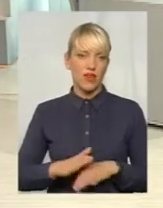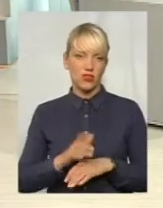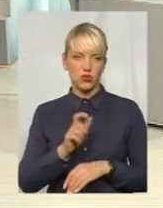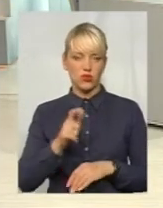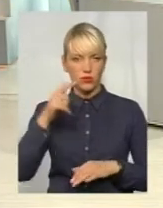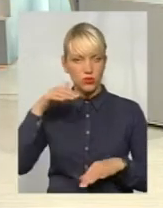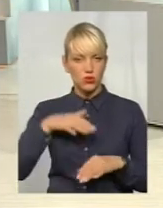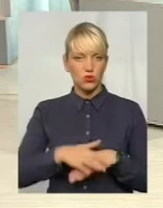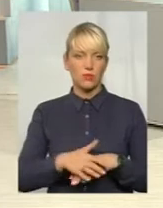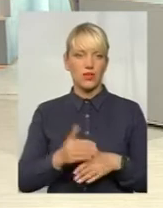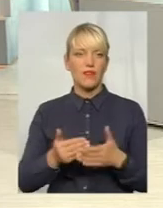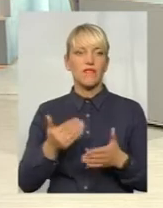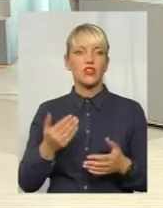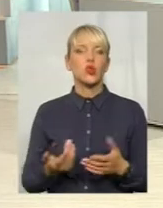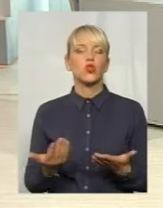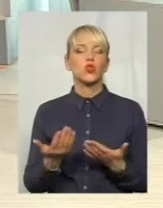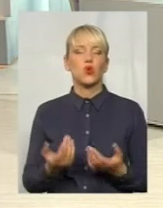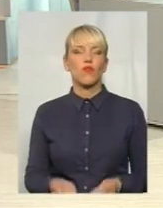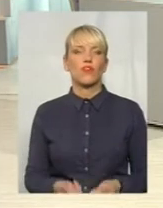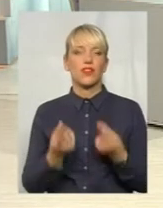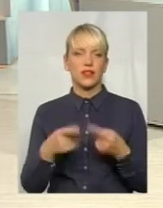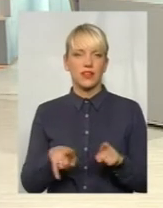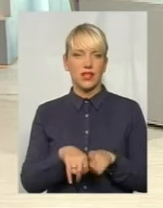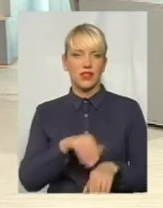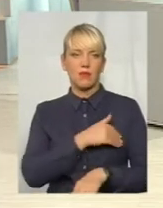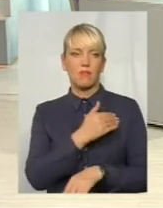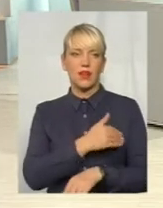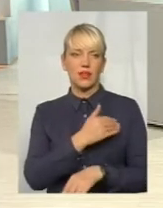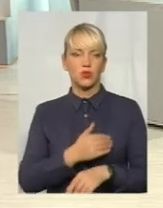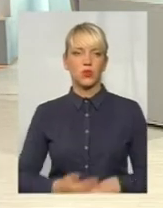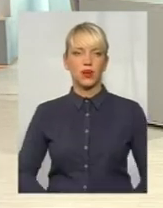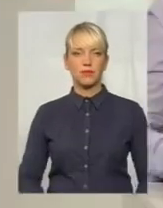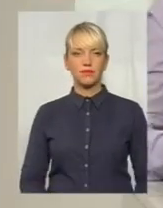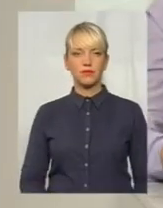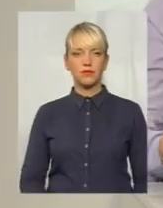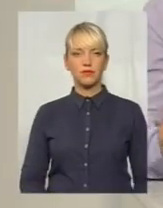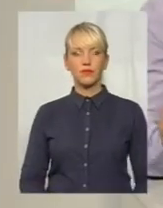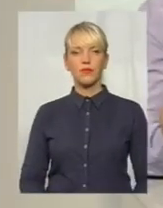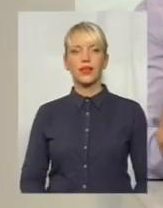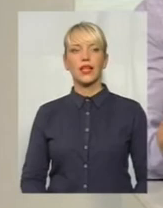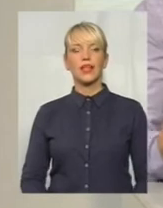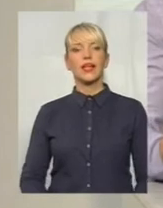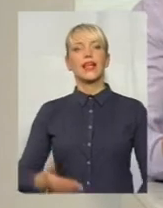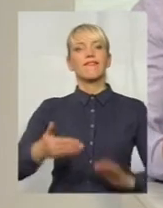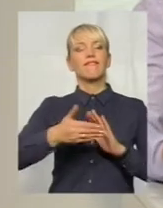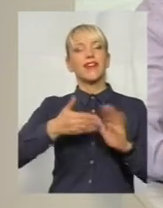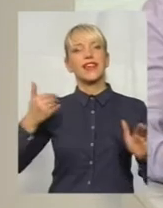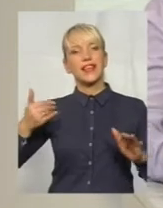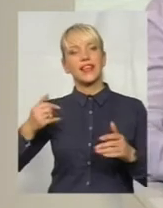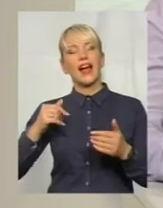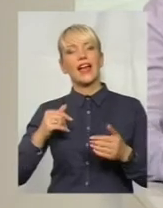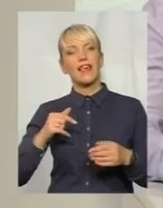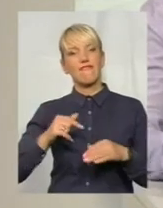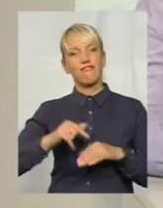зрозуміти, від чого виникається температурна реакція. Це те, що я собі записав, викликає відповідь імунного